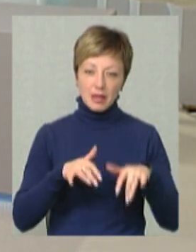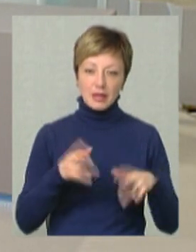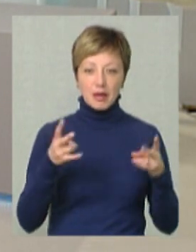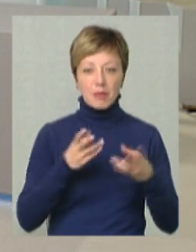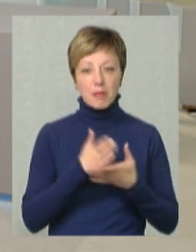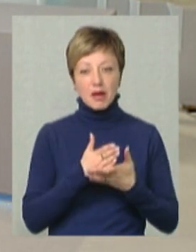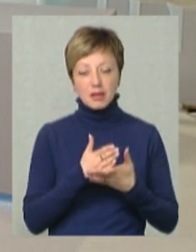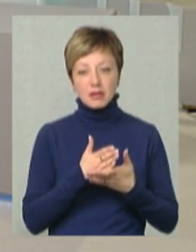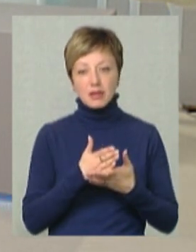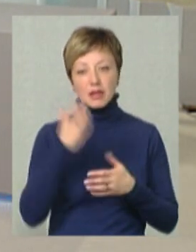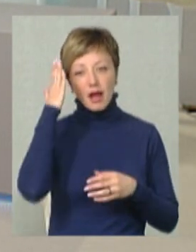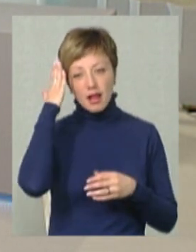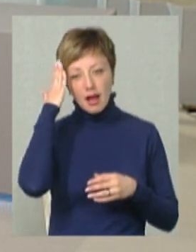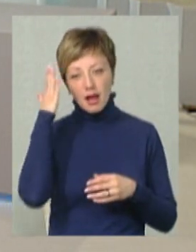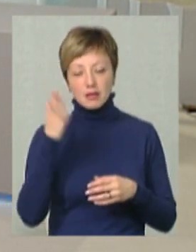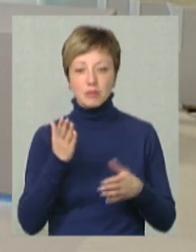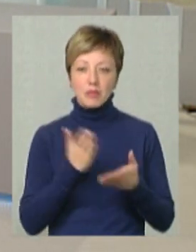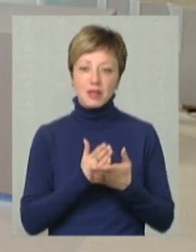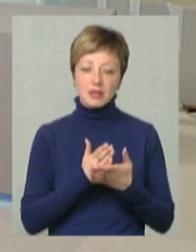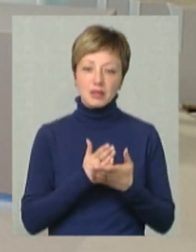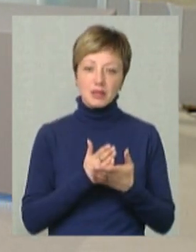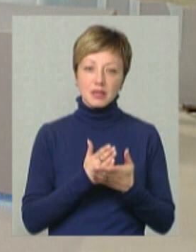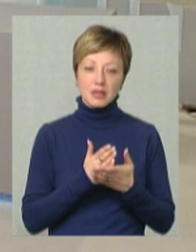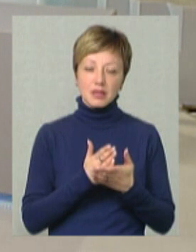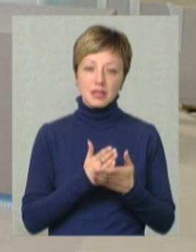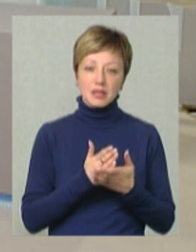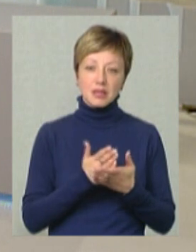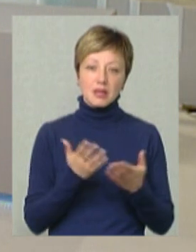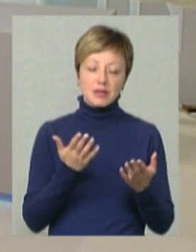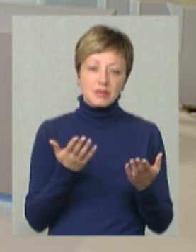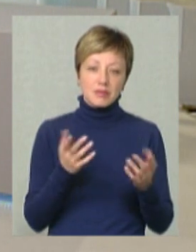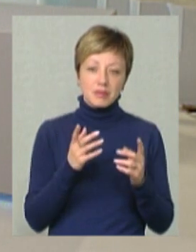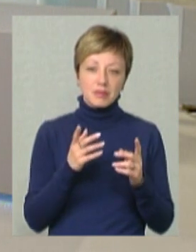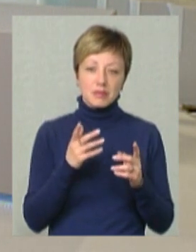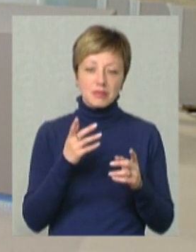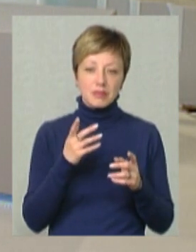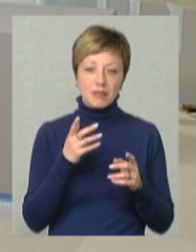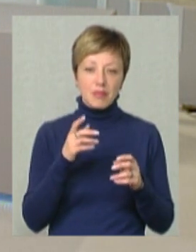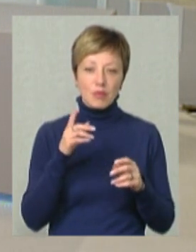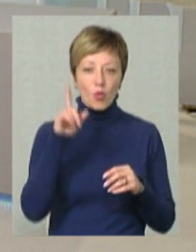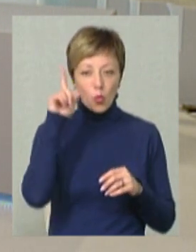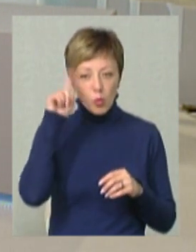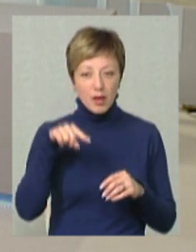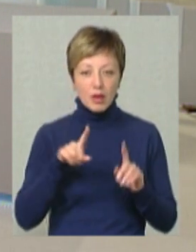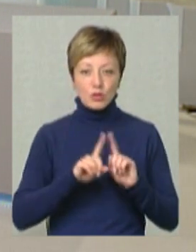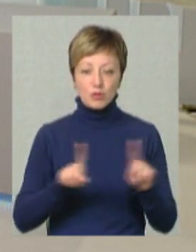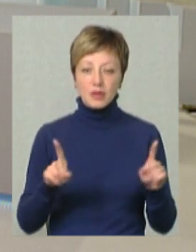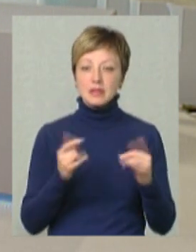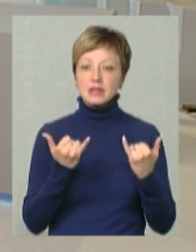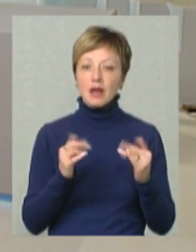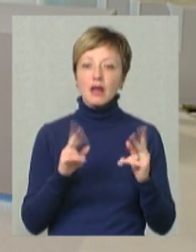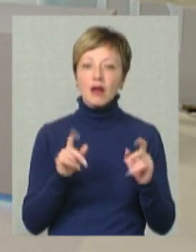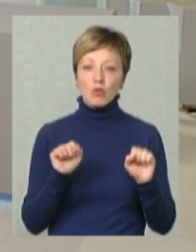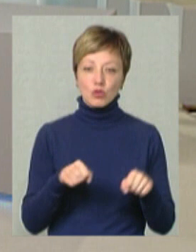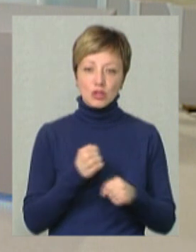треба мати якийсь талант? Чи це треба мати якісь здібності особливі? Як це можна зараз зробити?